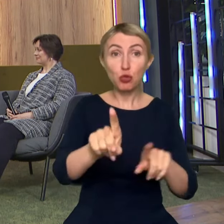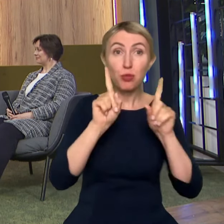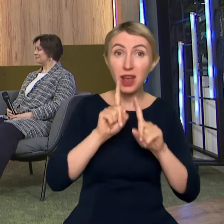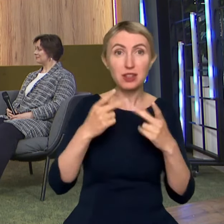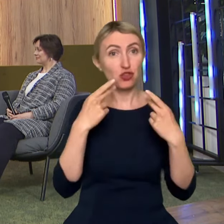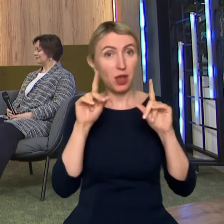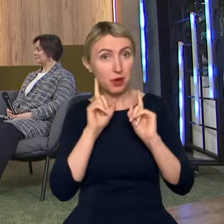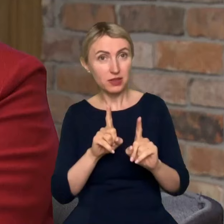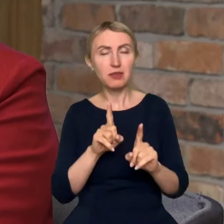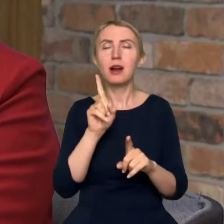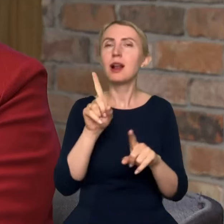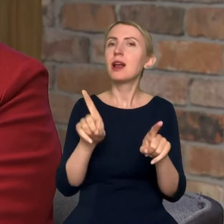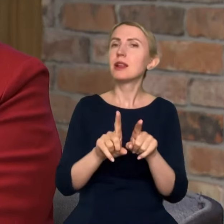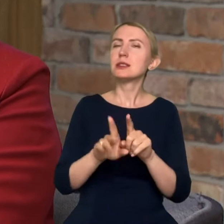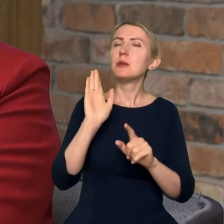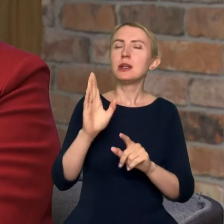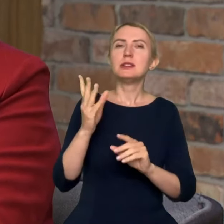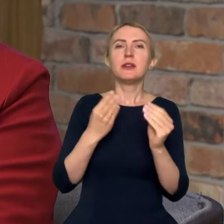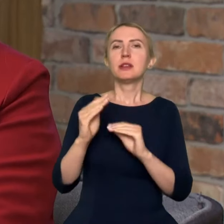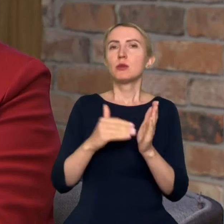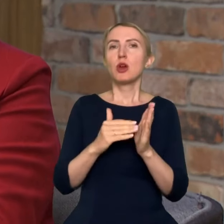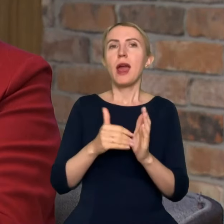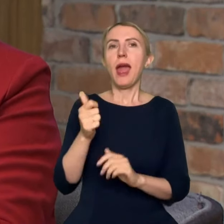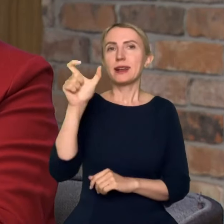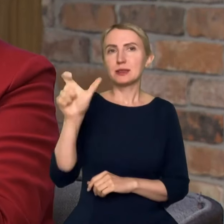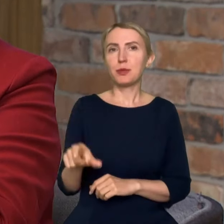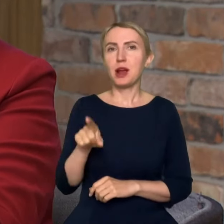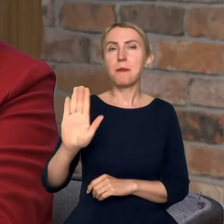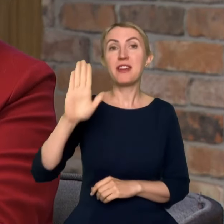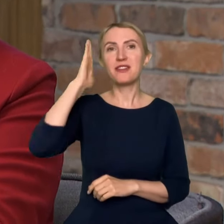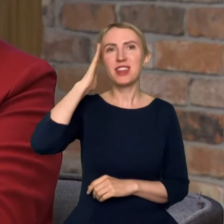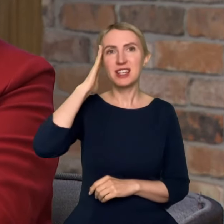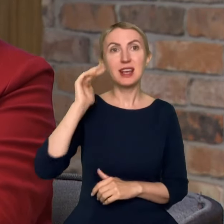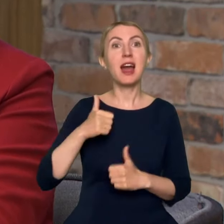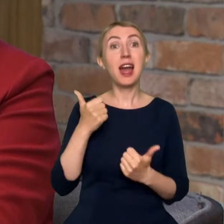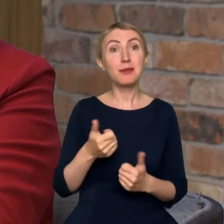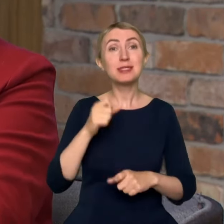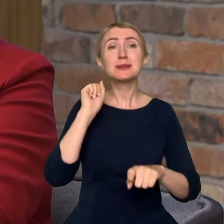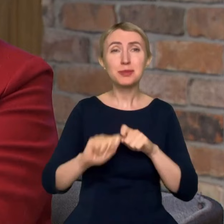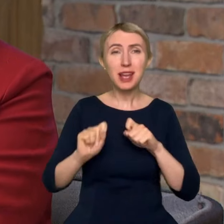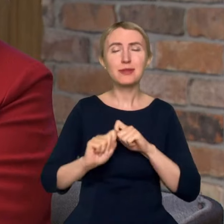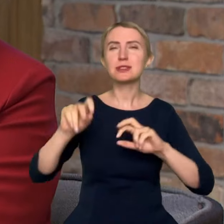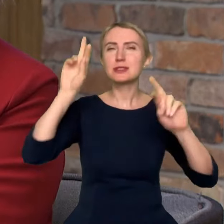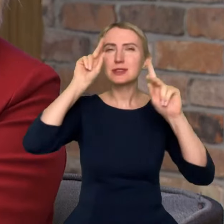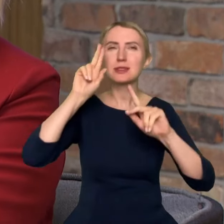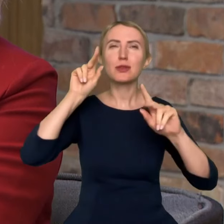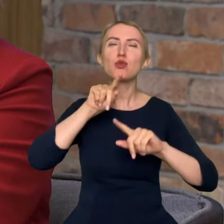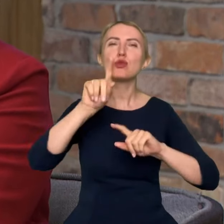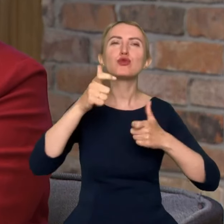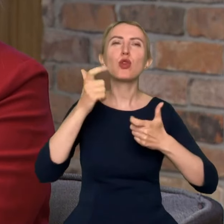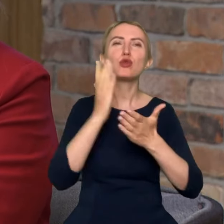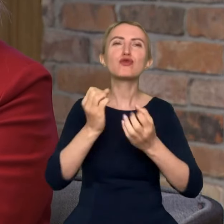ale też będą coraz bardziej potrzebni eksperci z wiedzą po to, żeby właśnie też interpretować i weryfikować to, co jest wytwarzane